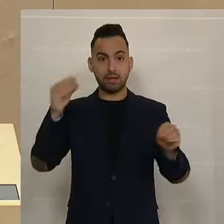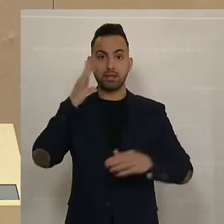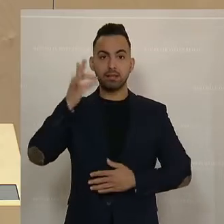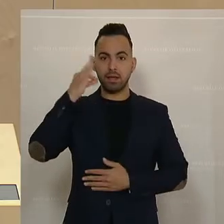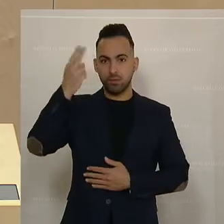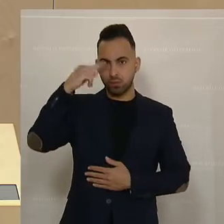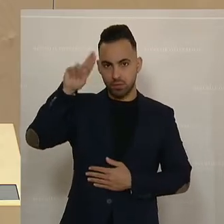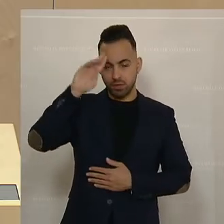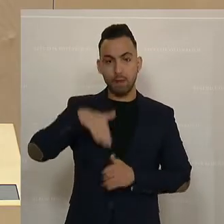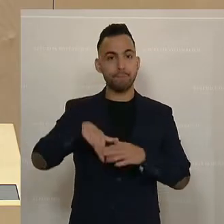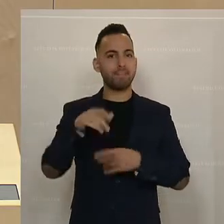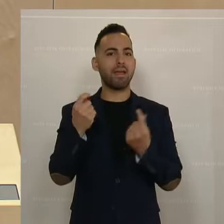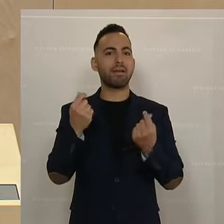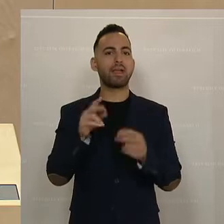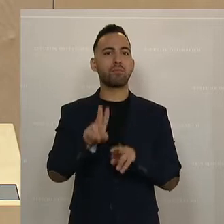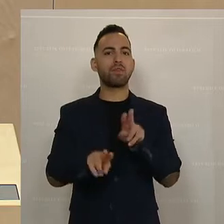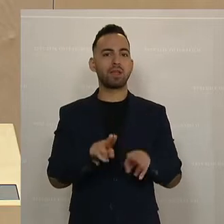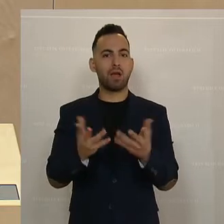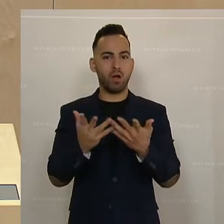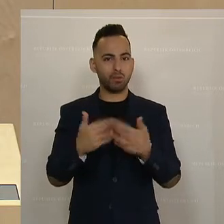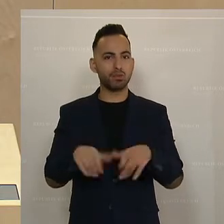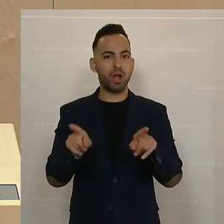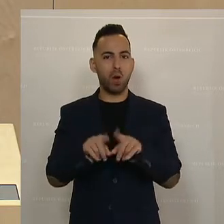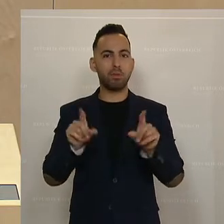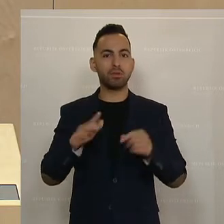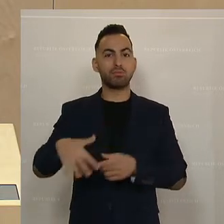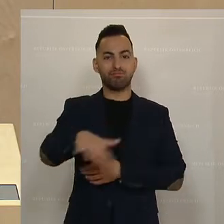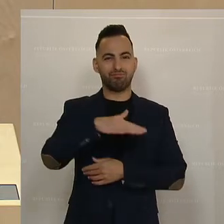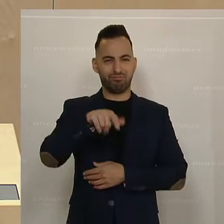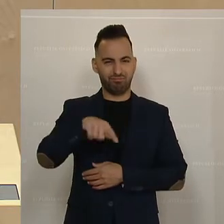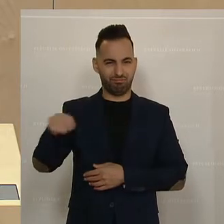Pflege bedeutet automatisch mehr Geld für die Frauen in diesem Bereich.